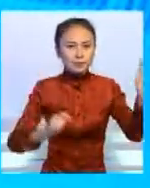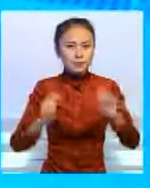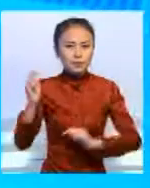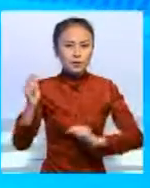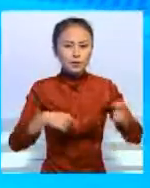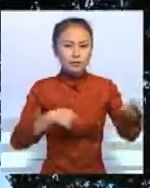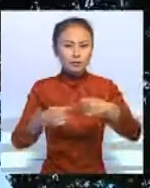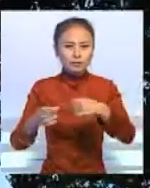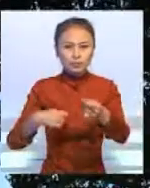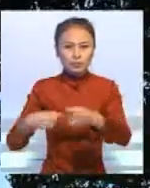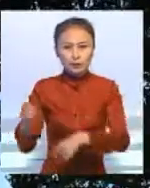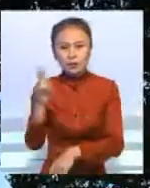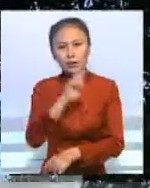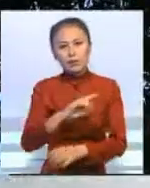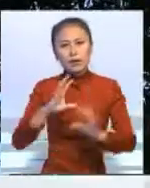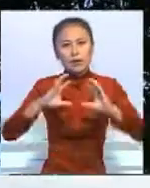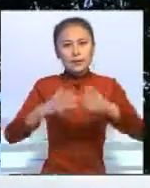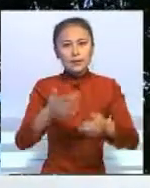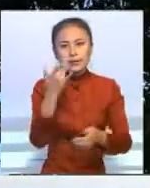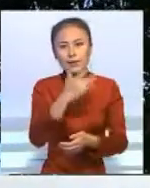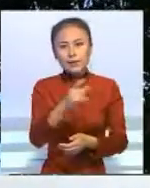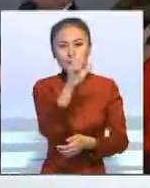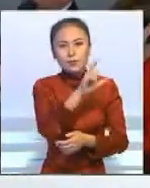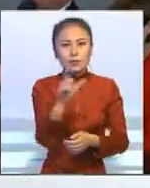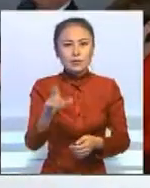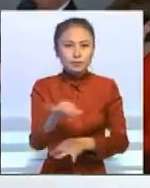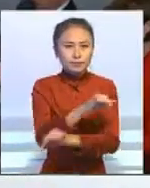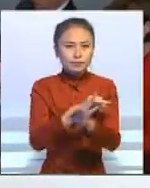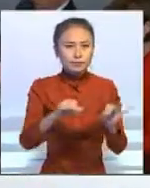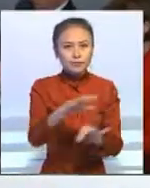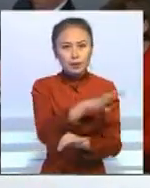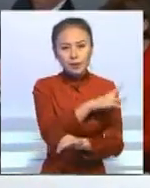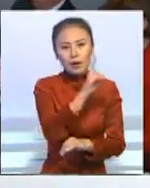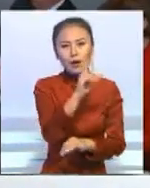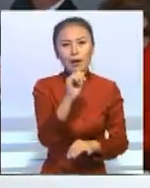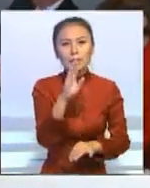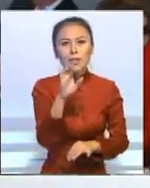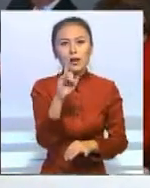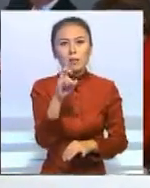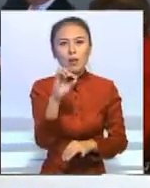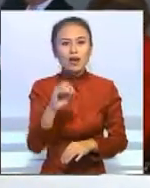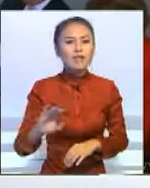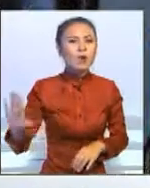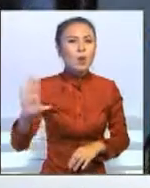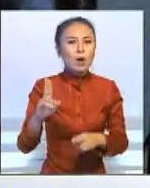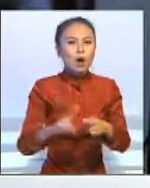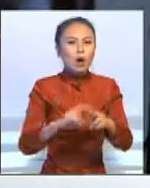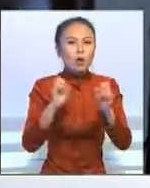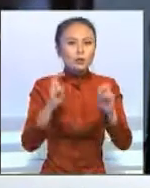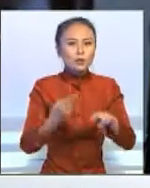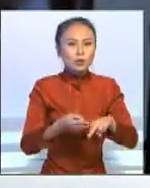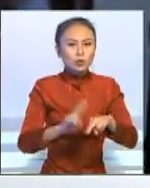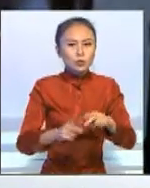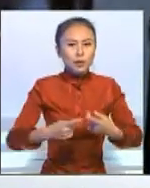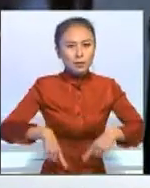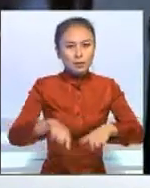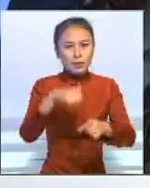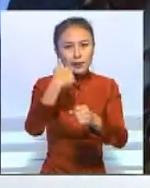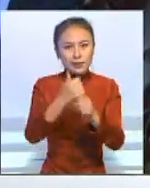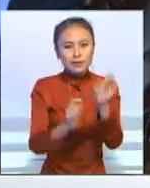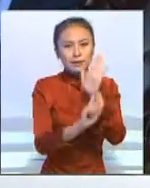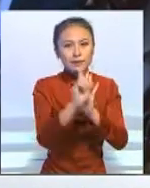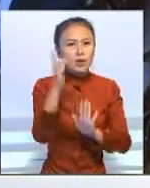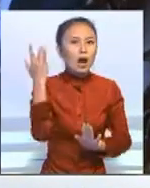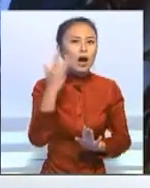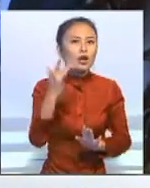екі жақты ынтымақтастық және қалғыралық саясат мәселерін талқылады. Қайрат Абдрахманов Европадаға қалғықстық және ұнтымақтастық ұйымының бас